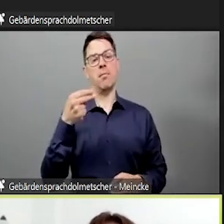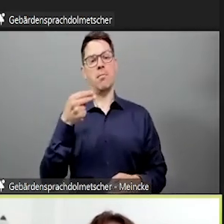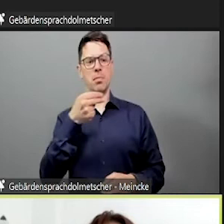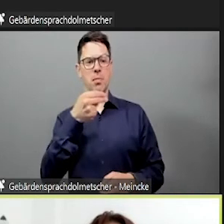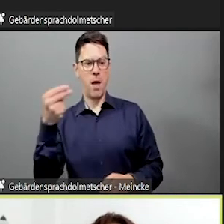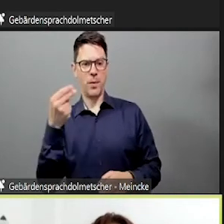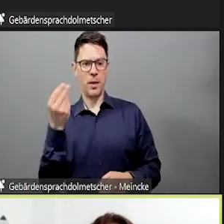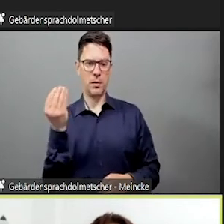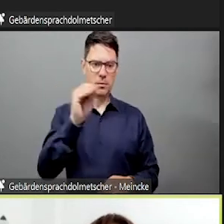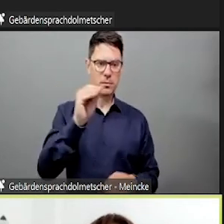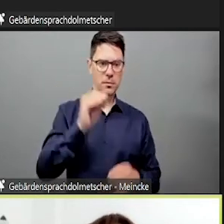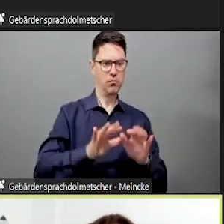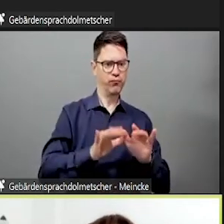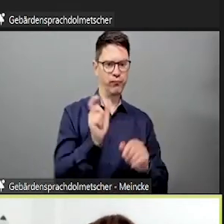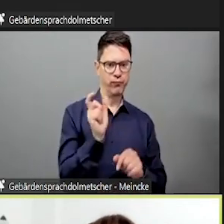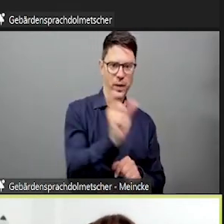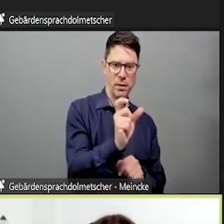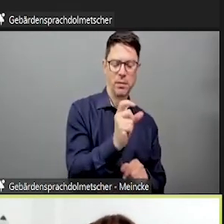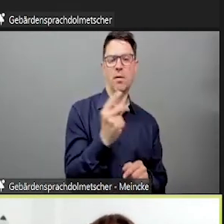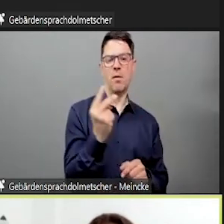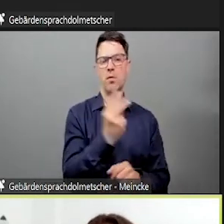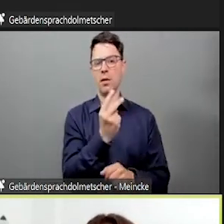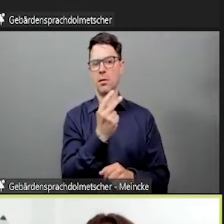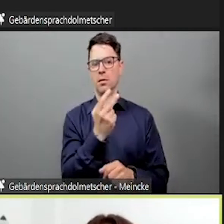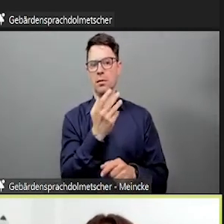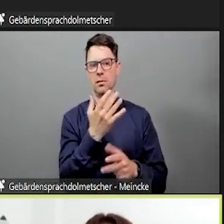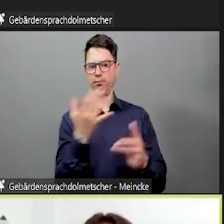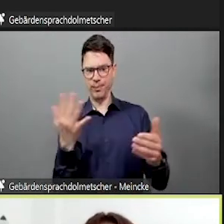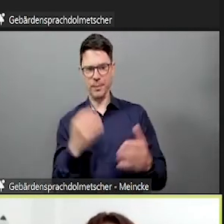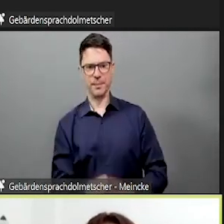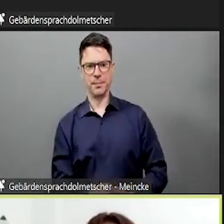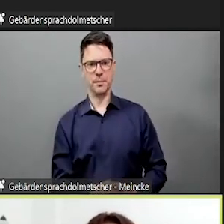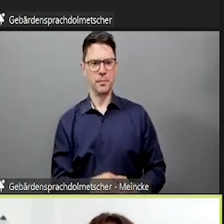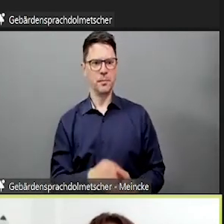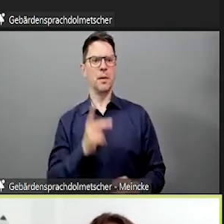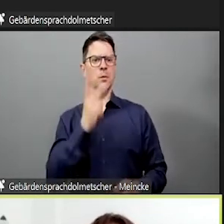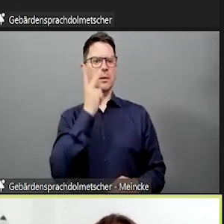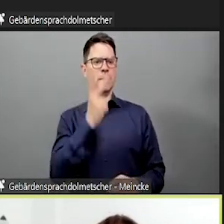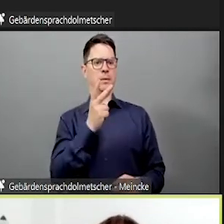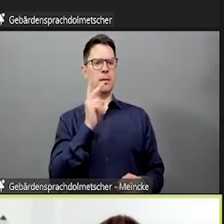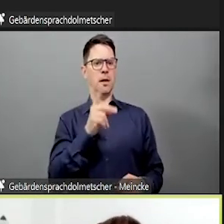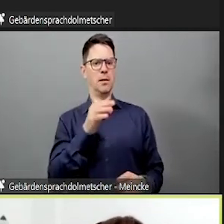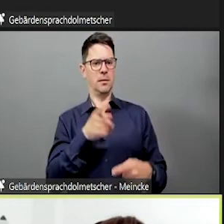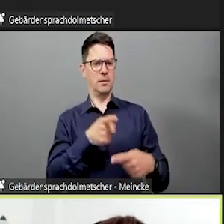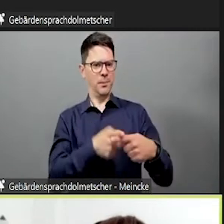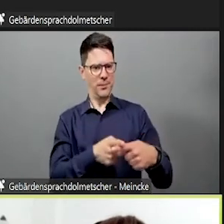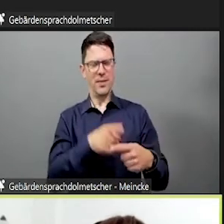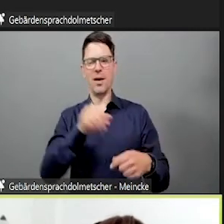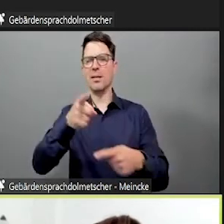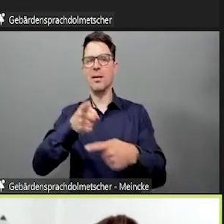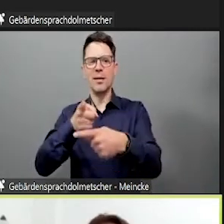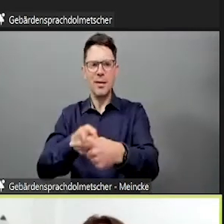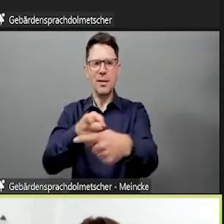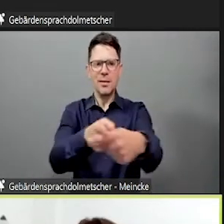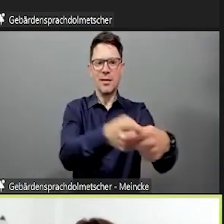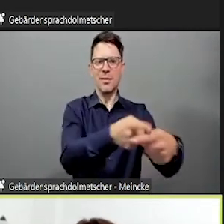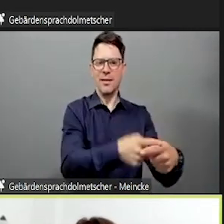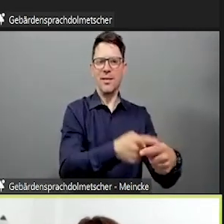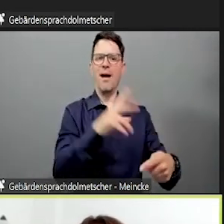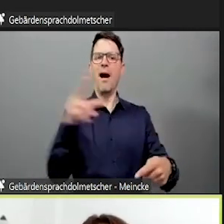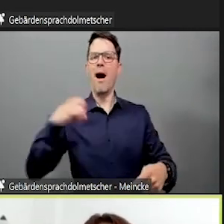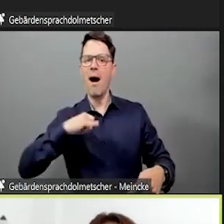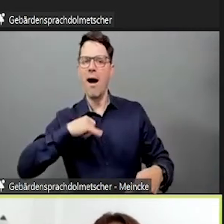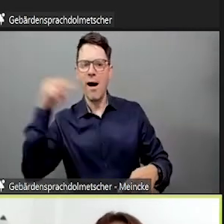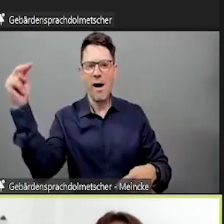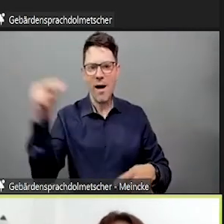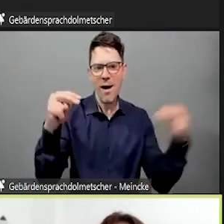hauptsächlich mit Wohnort und Heimat gemacht, immer so in den ersten Sitzungen, das war eigentlich auch ganz interessant, weil man dann direkt auch ins